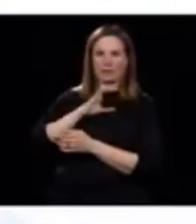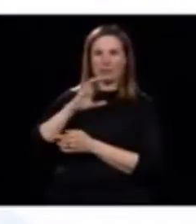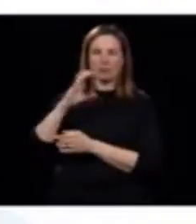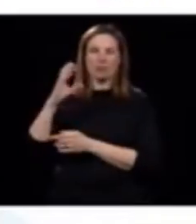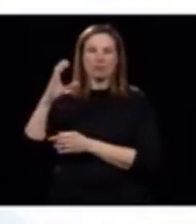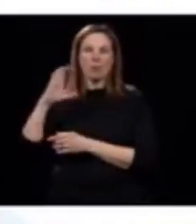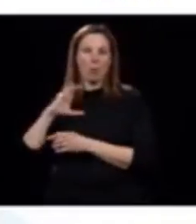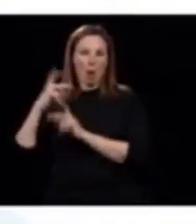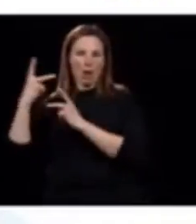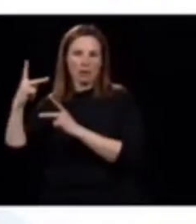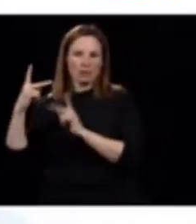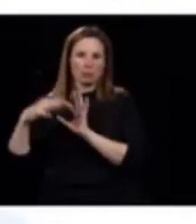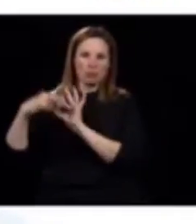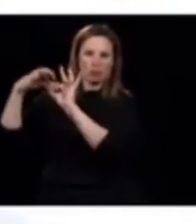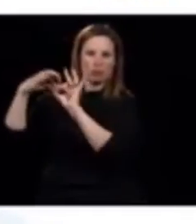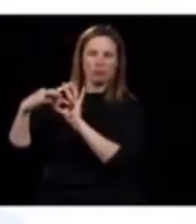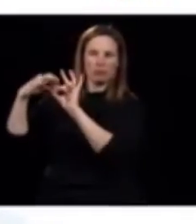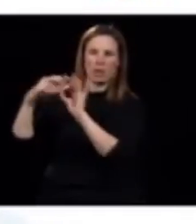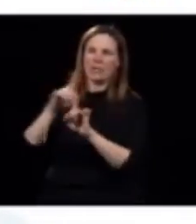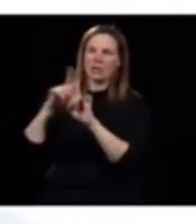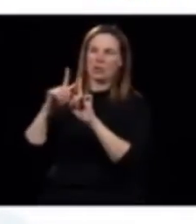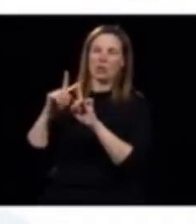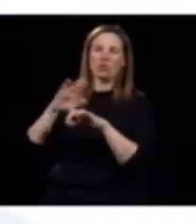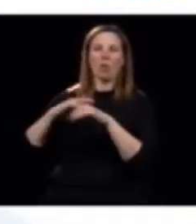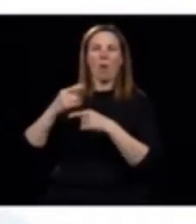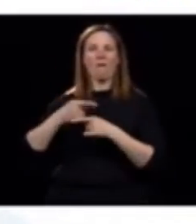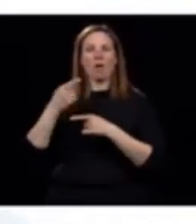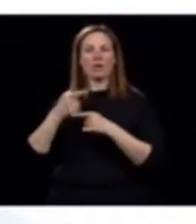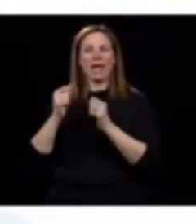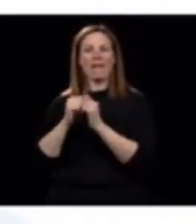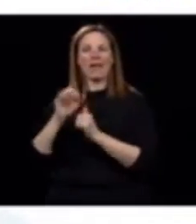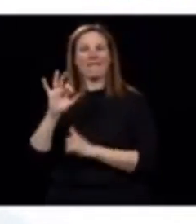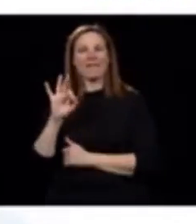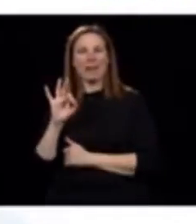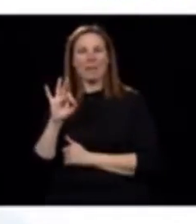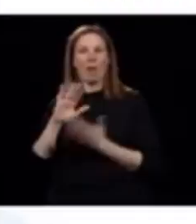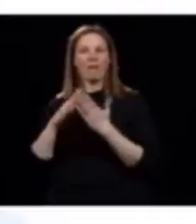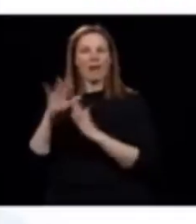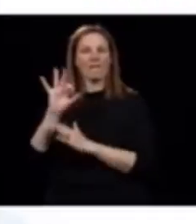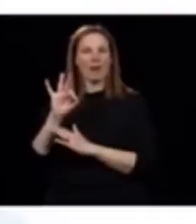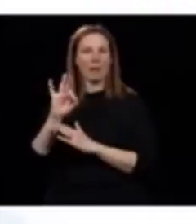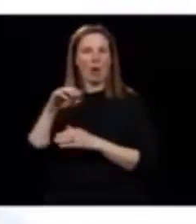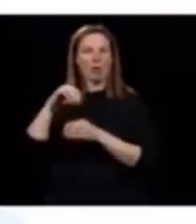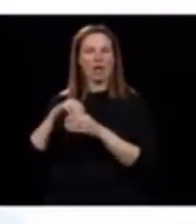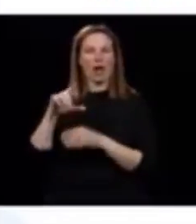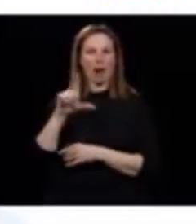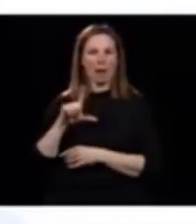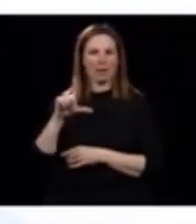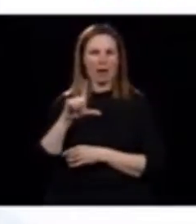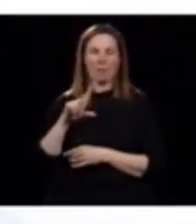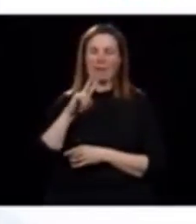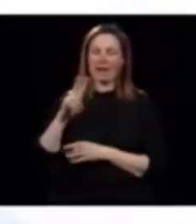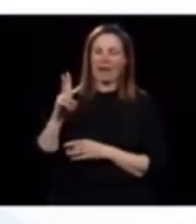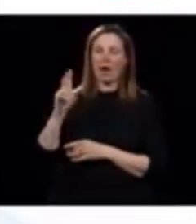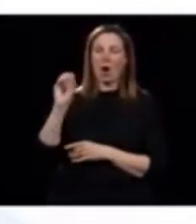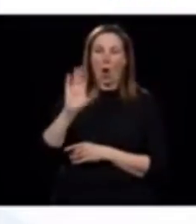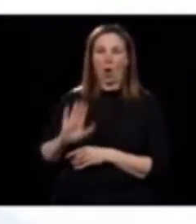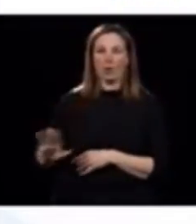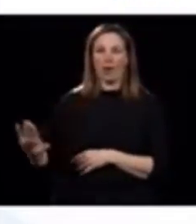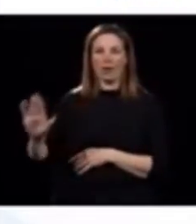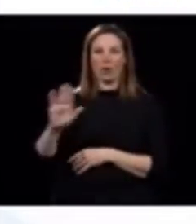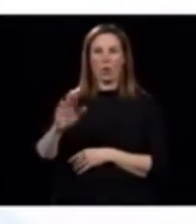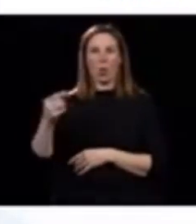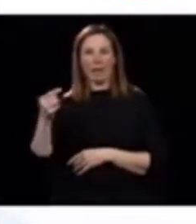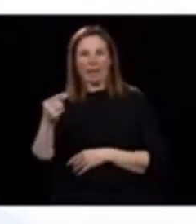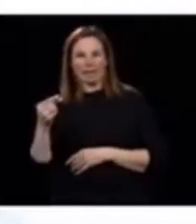frontière avec le Labrador. Mais, bon, l'Ontario, on veut faire attention parce qu'entre